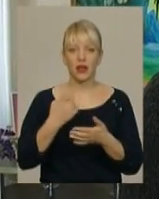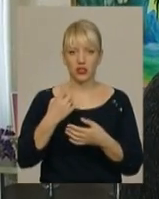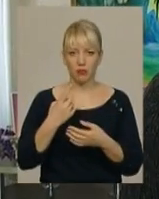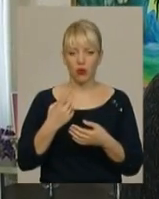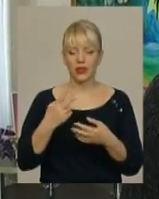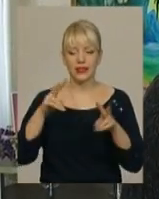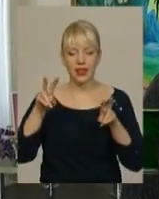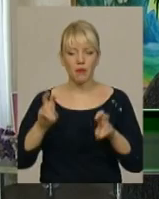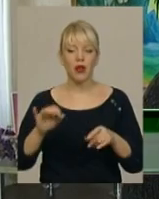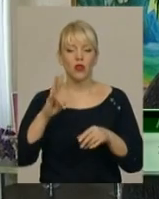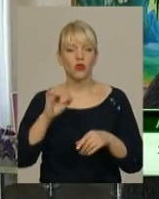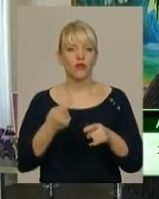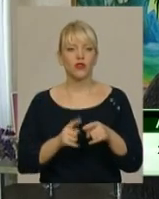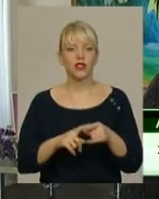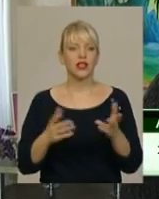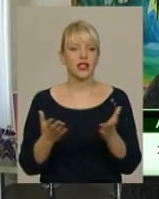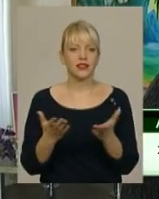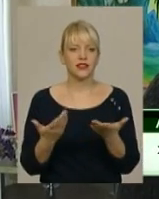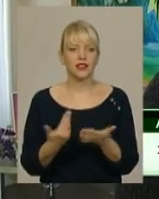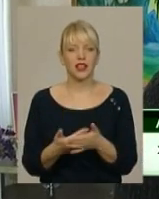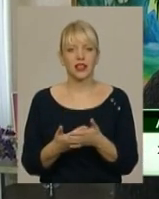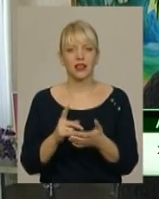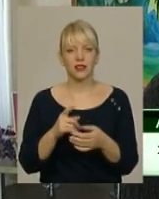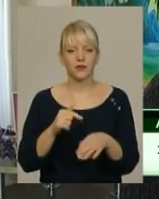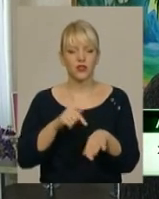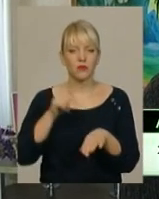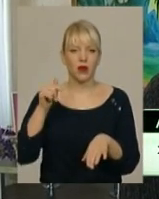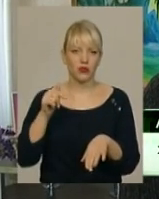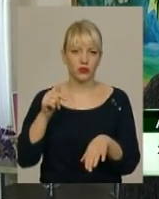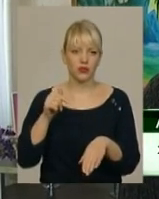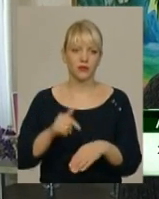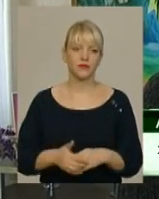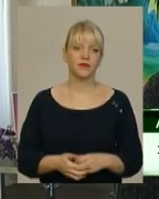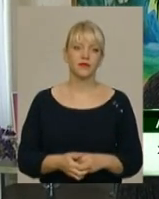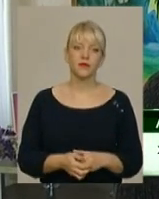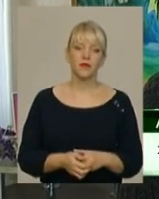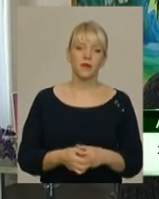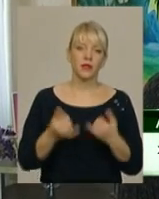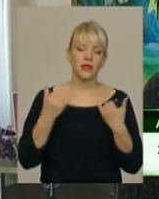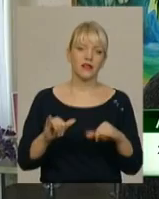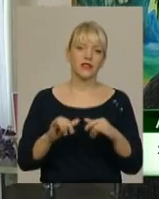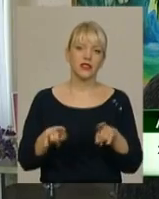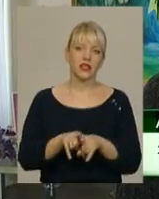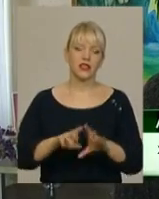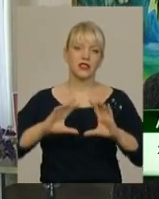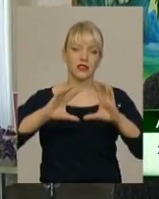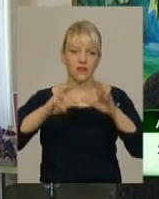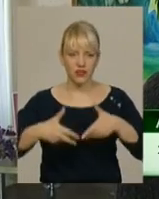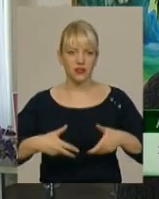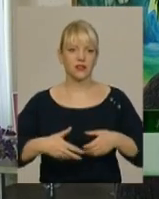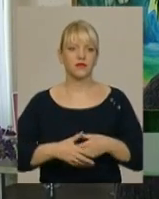але вони якось чіпають якийсь такий дивний світ, такої